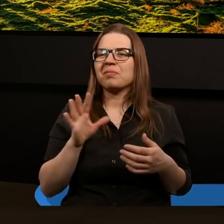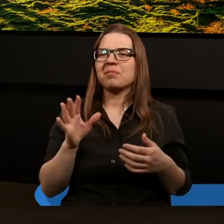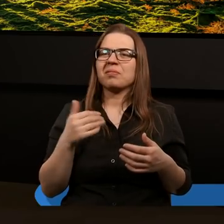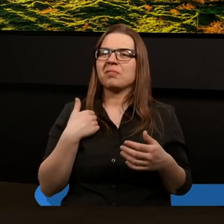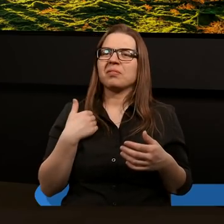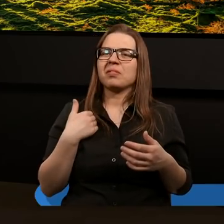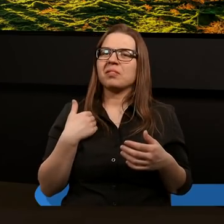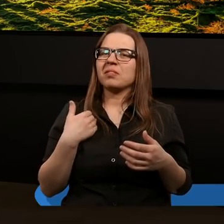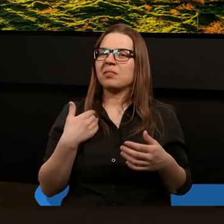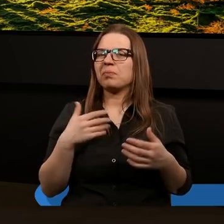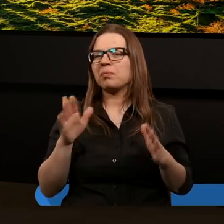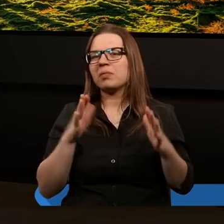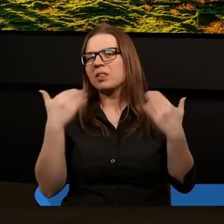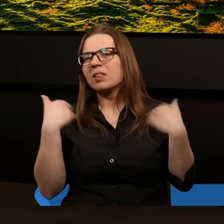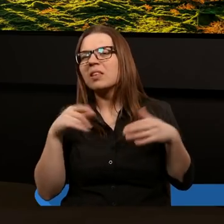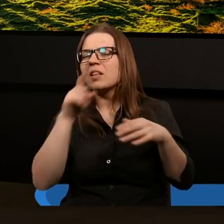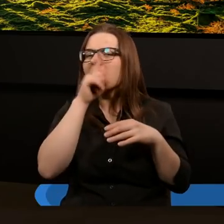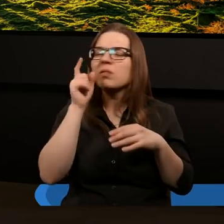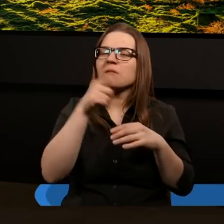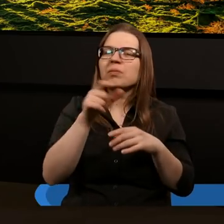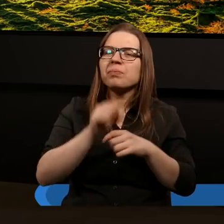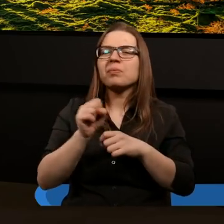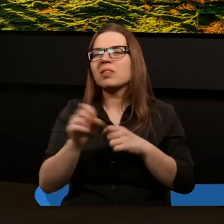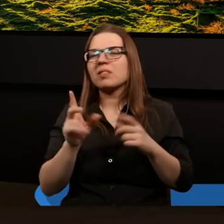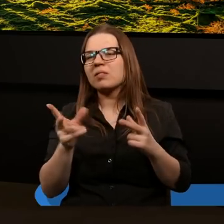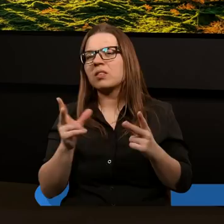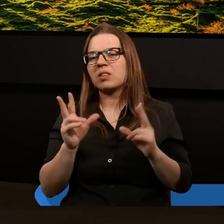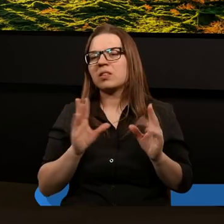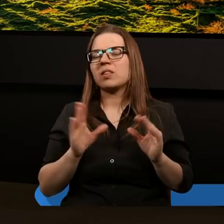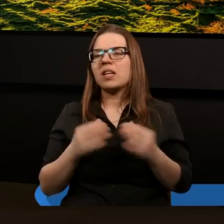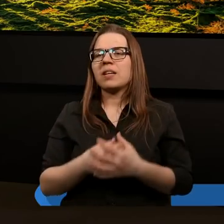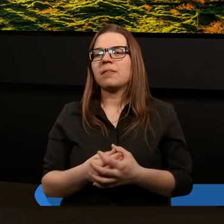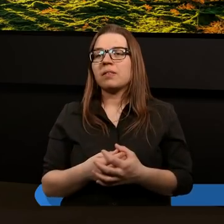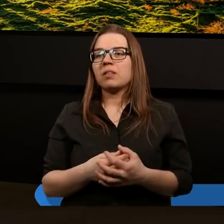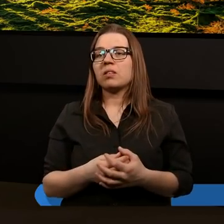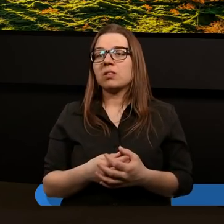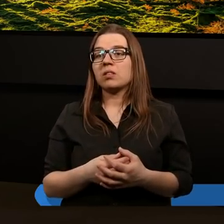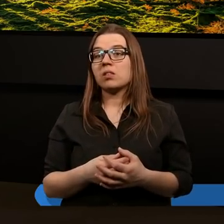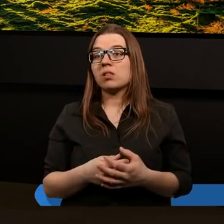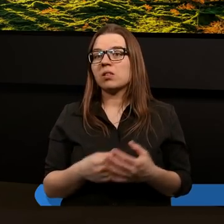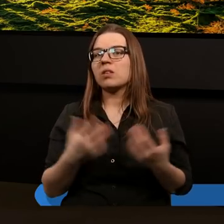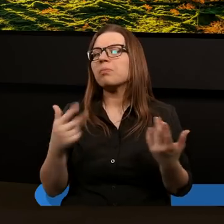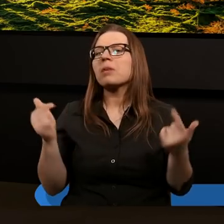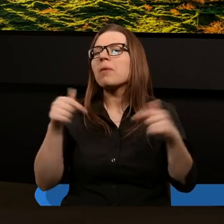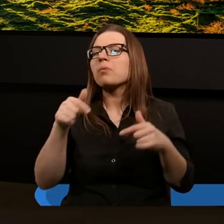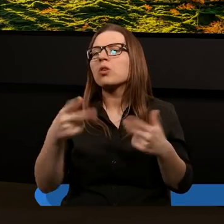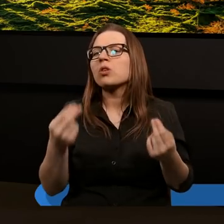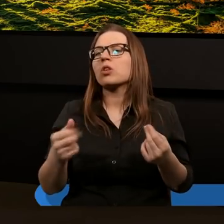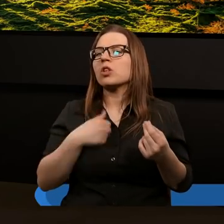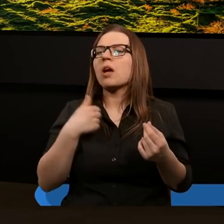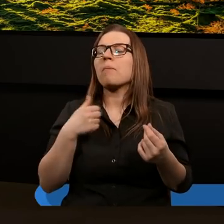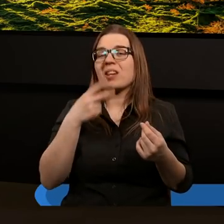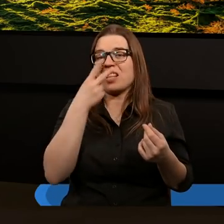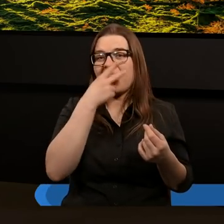ludzi prosił o łaskę. Oni przyszli, wiadomo, do cyrku, do teatru, po co? Żeby